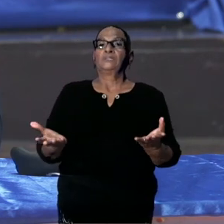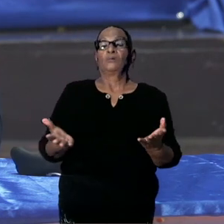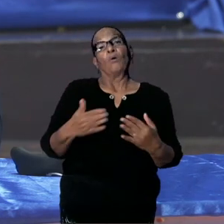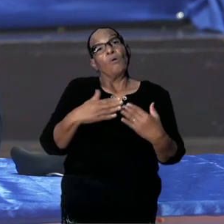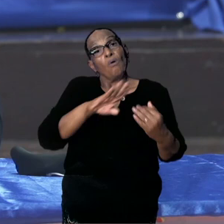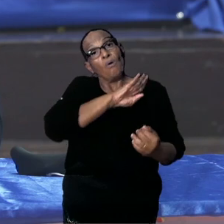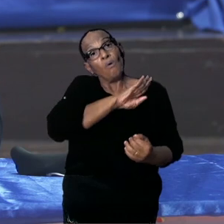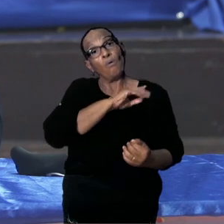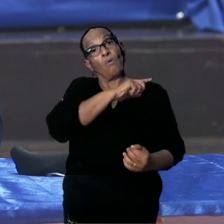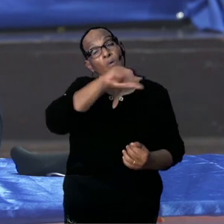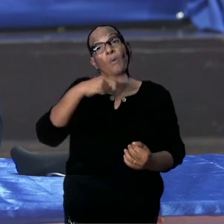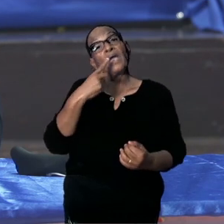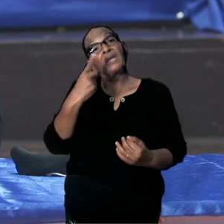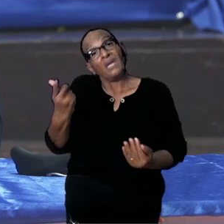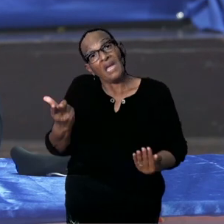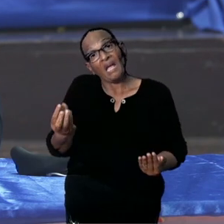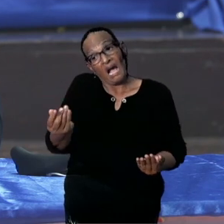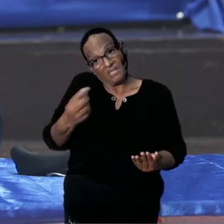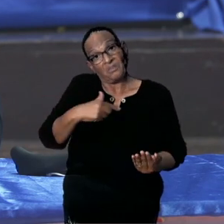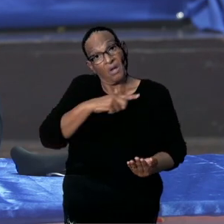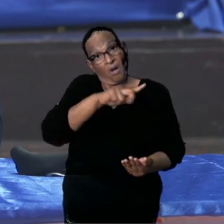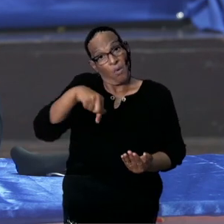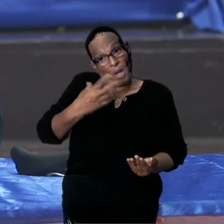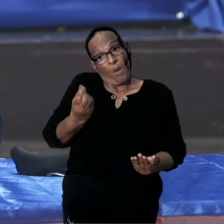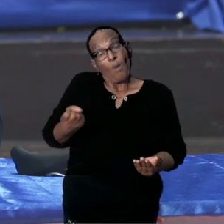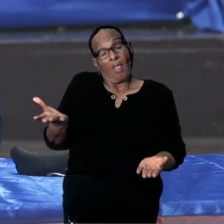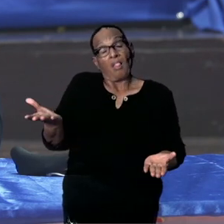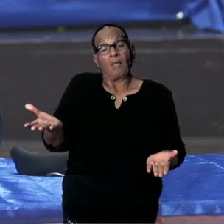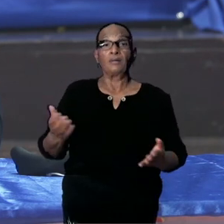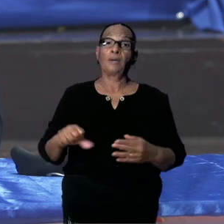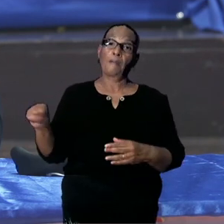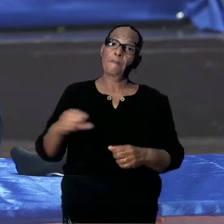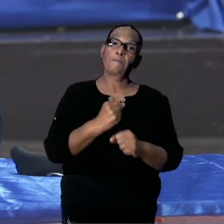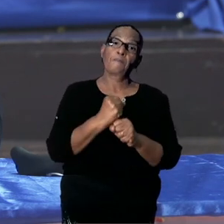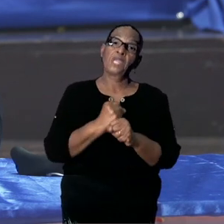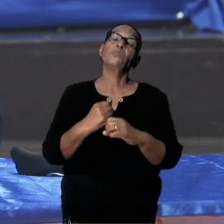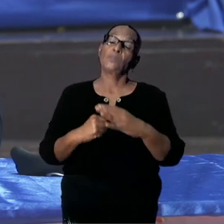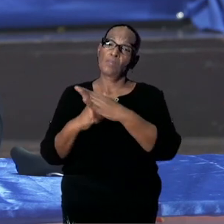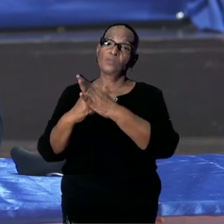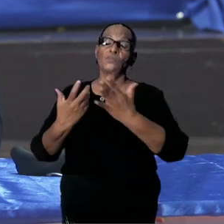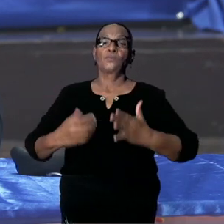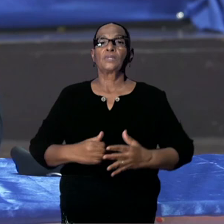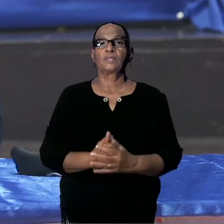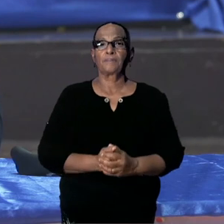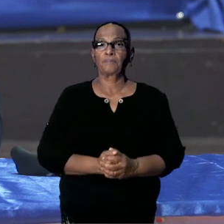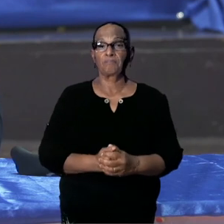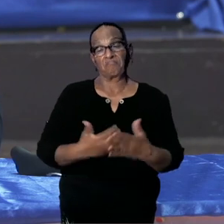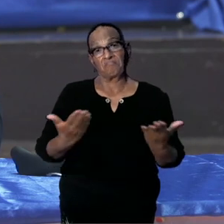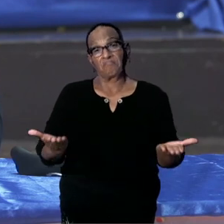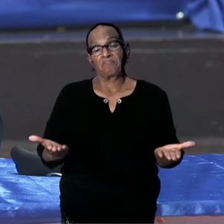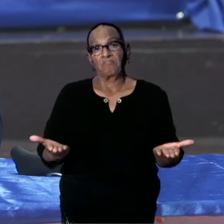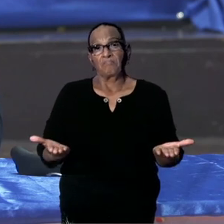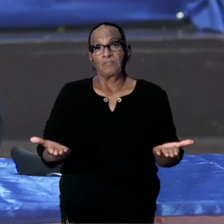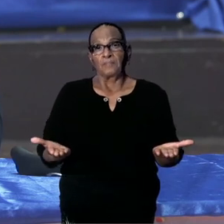ook daar kijken we naar. Dat is ook al aangeboden als wij daar willen meedoen en ondersteunen. En er zijn